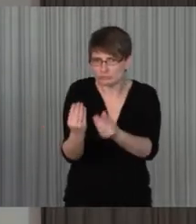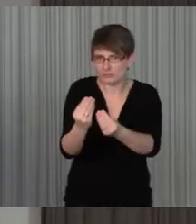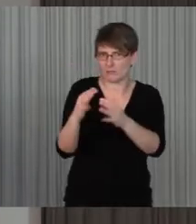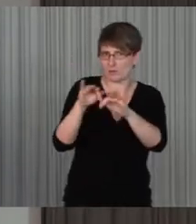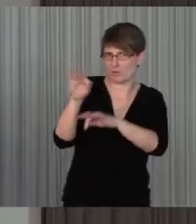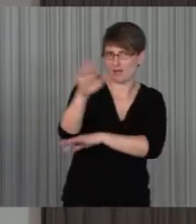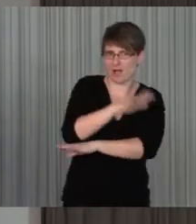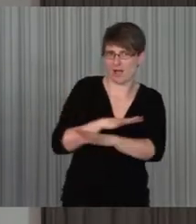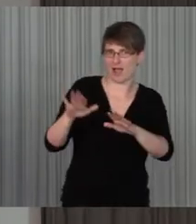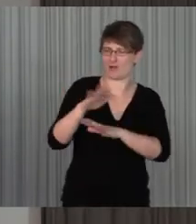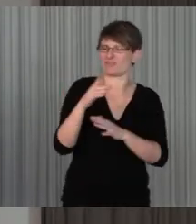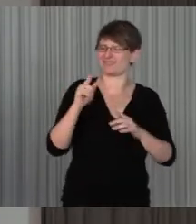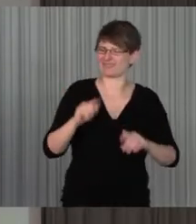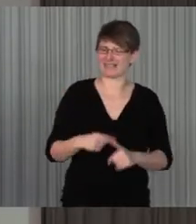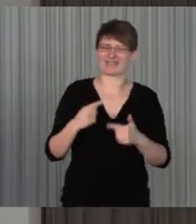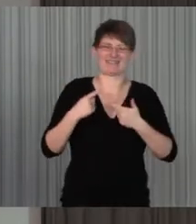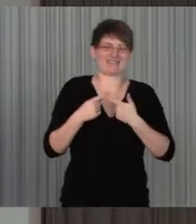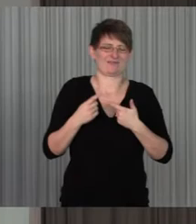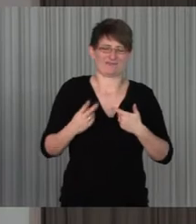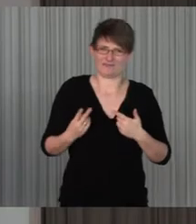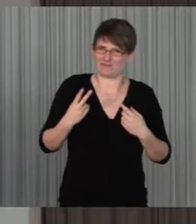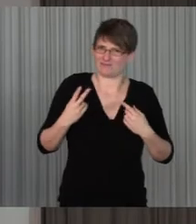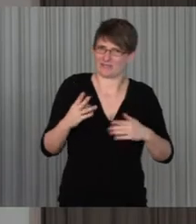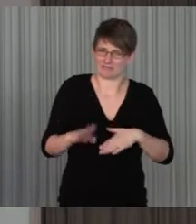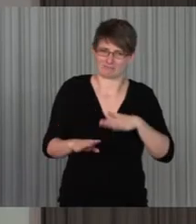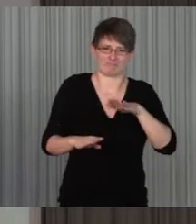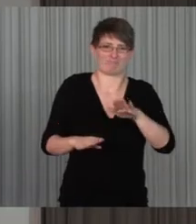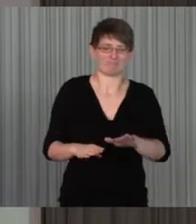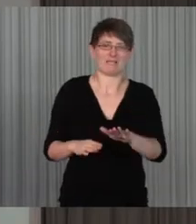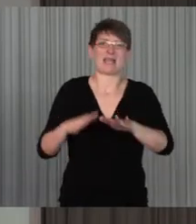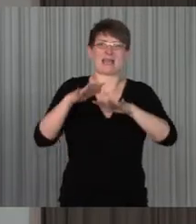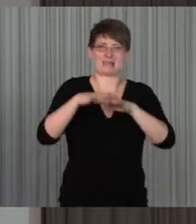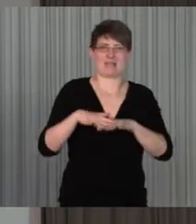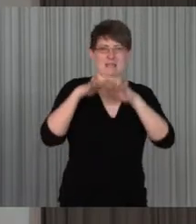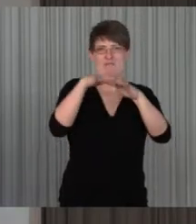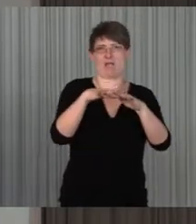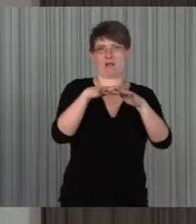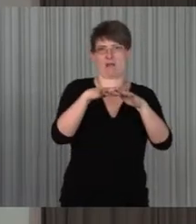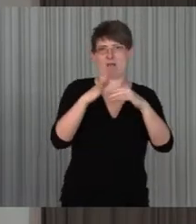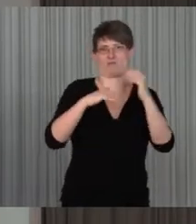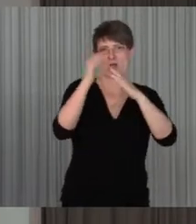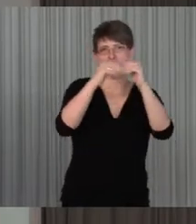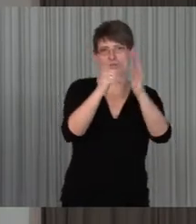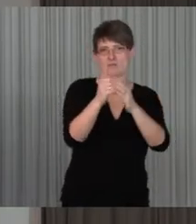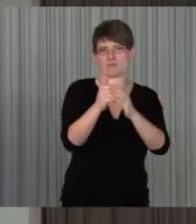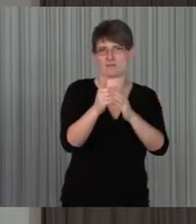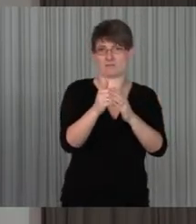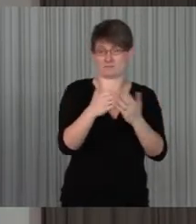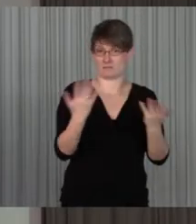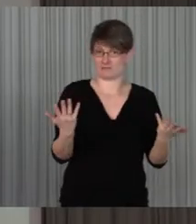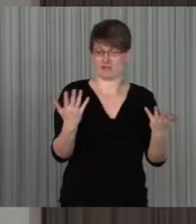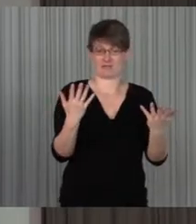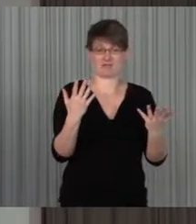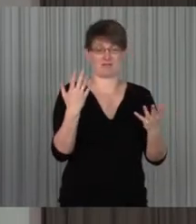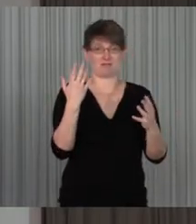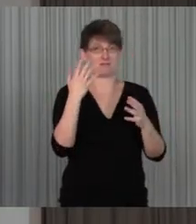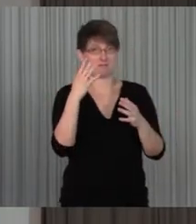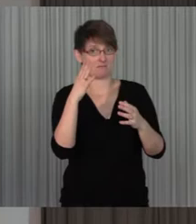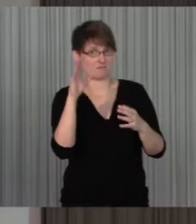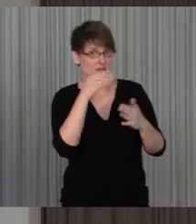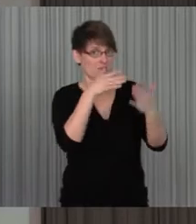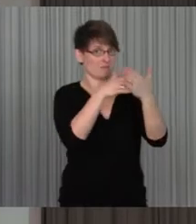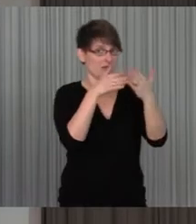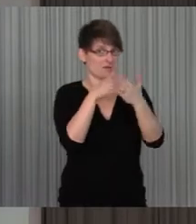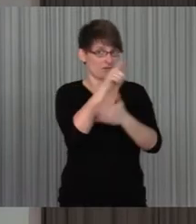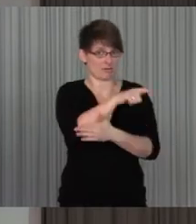eben wirklich ganz entscheidend, dass Sie Netzwerke kreifen, wenn Sie viel Erfahrung mit der Arbeit, mit Menschen mit